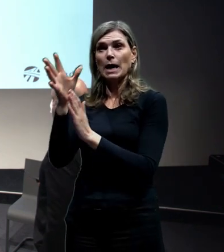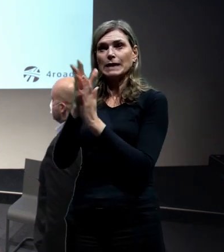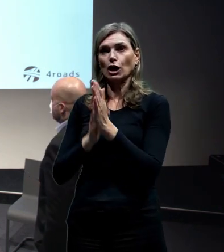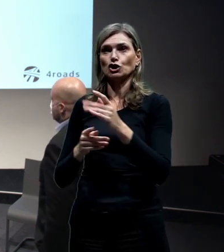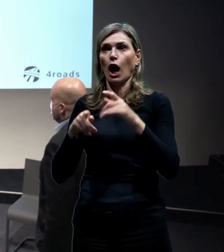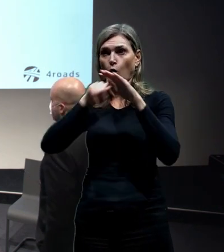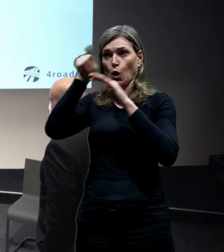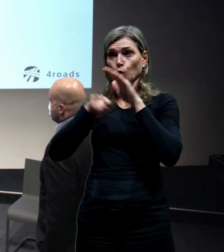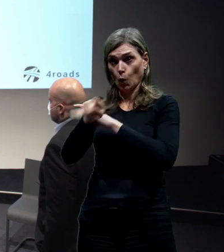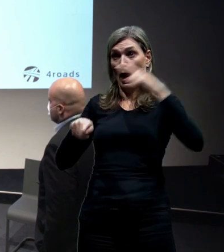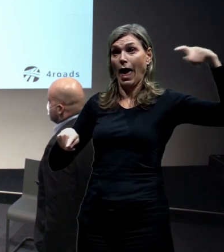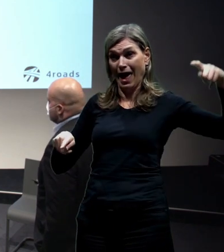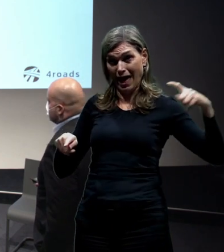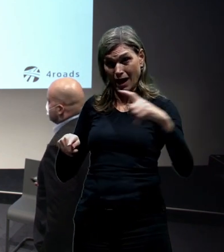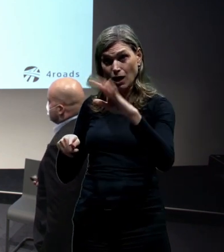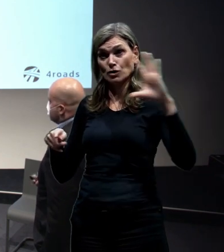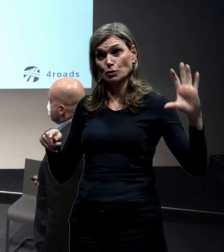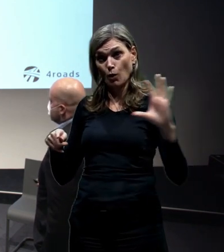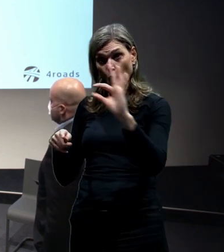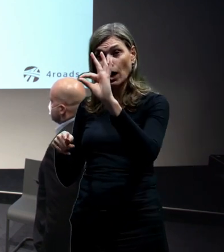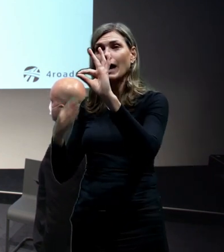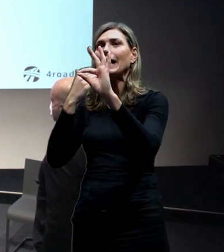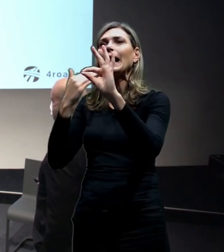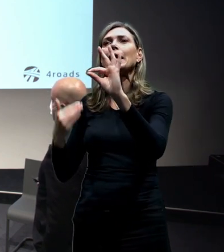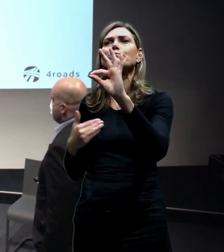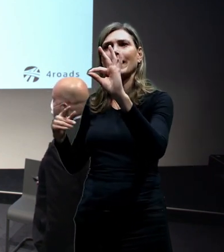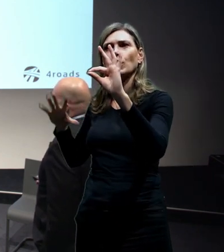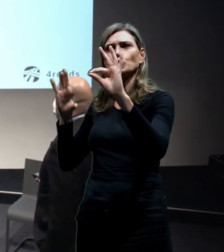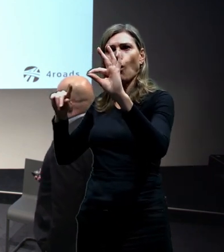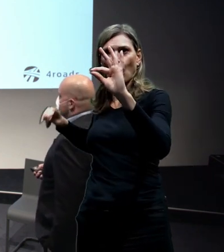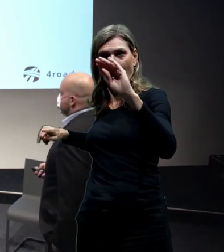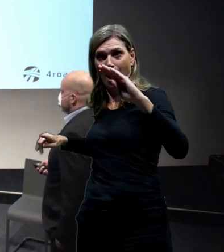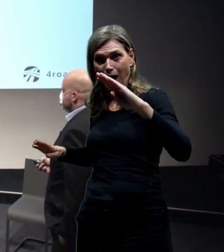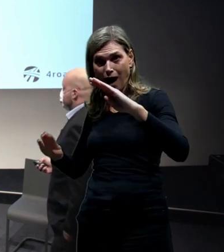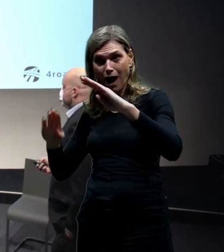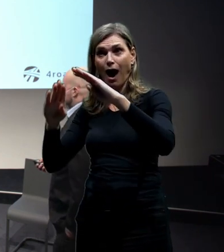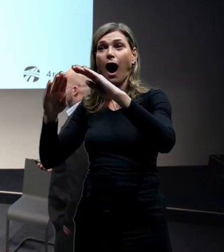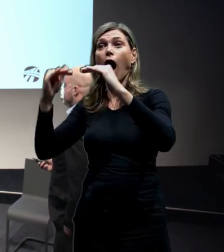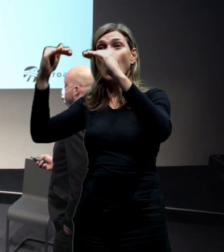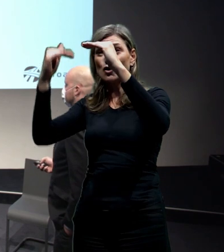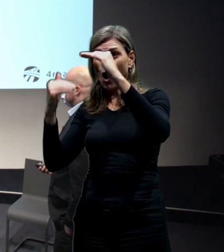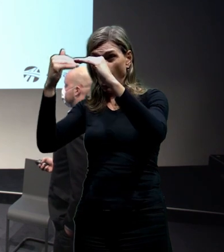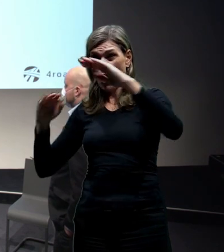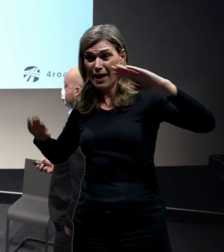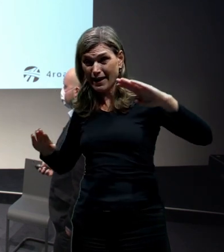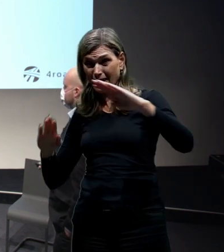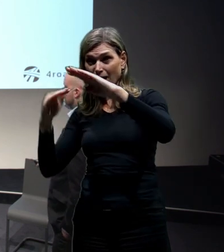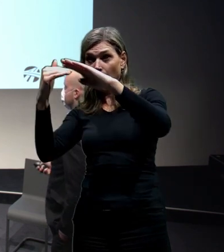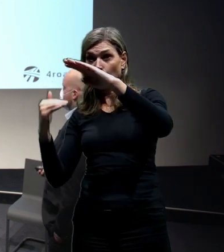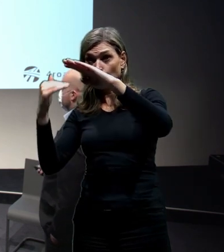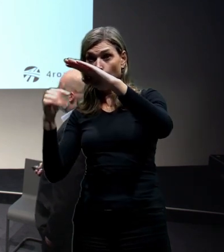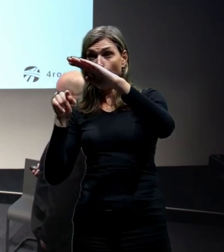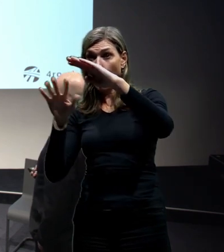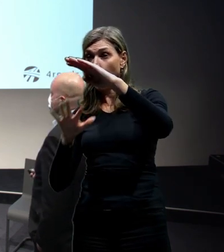holešovičkách, vidíte, jak přichází libeňská spojka a zejména v té spodní části té libeňské spojky vidíte